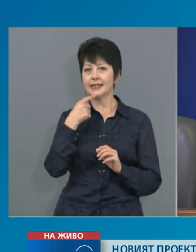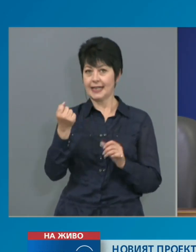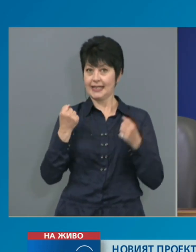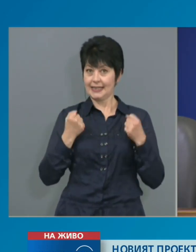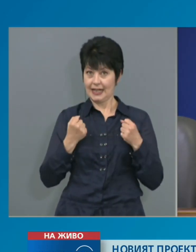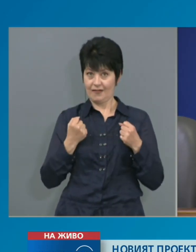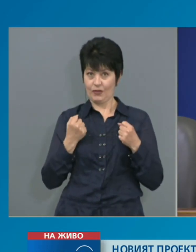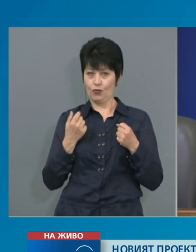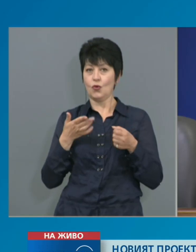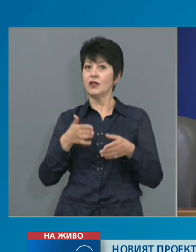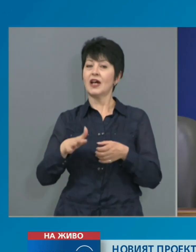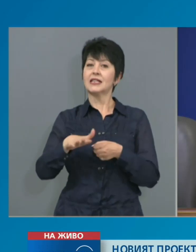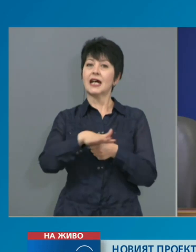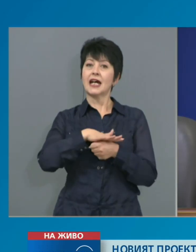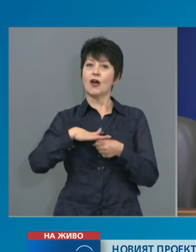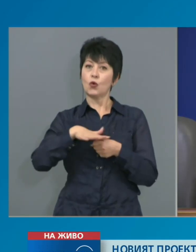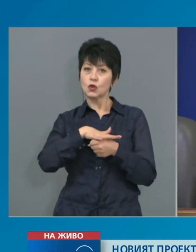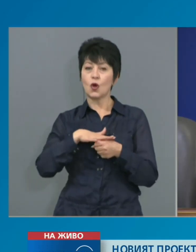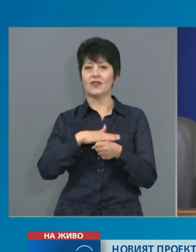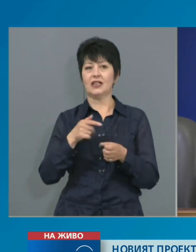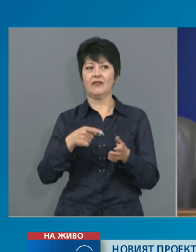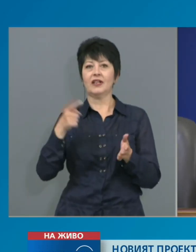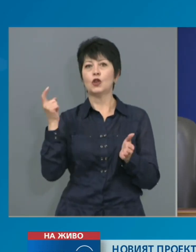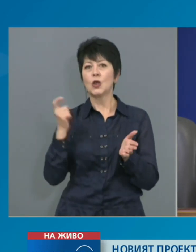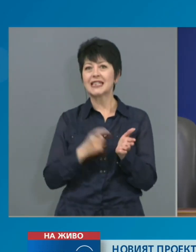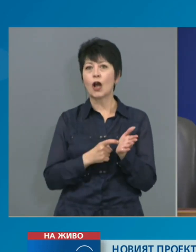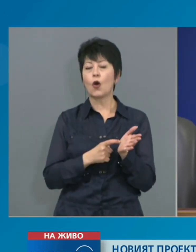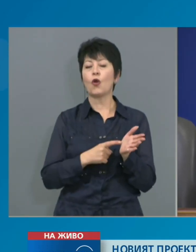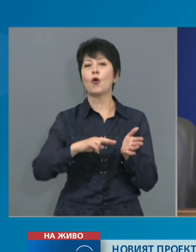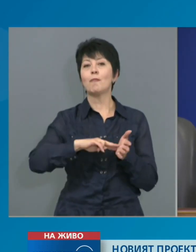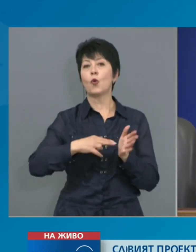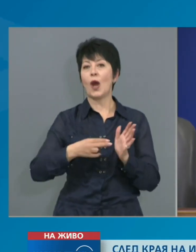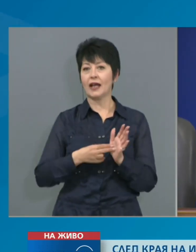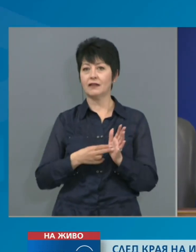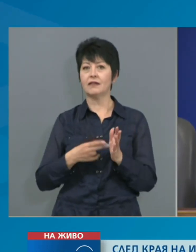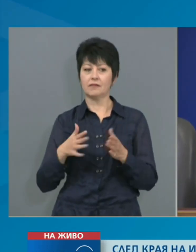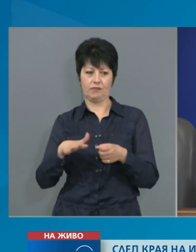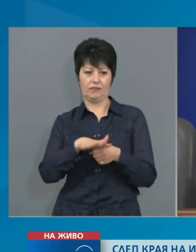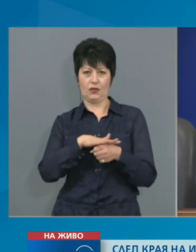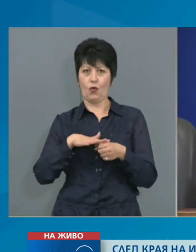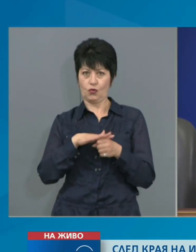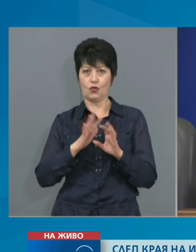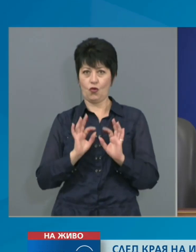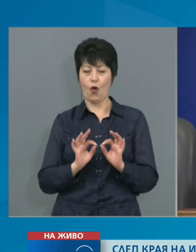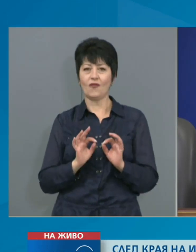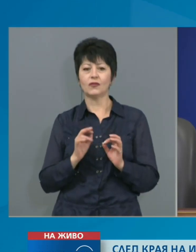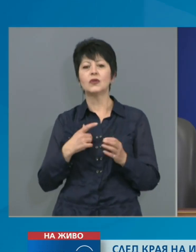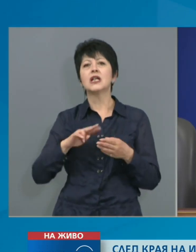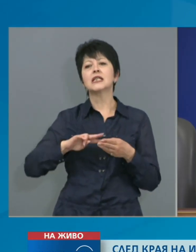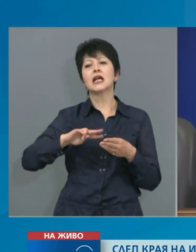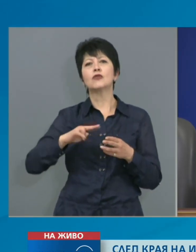основата на този законопроект и са основополагащи за други